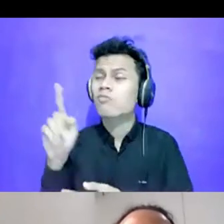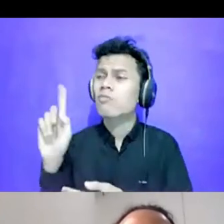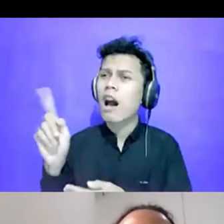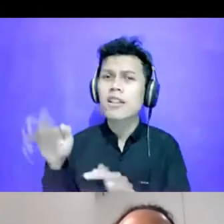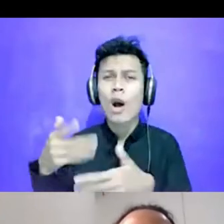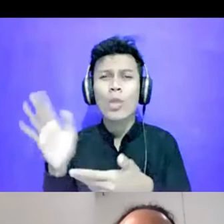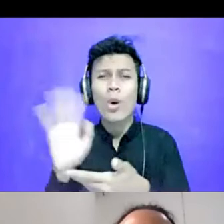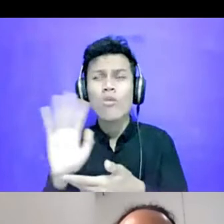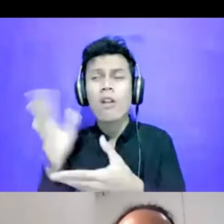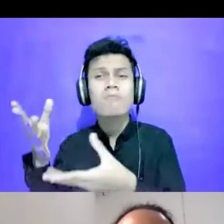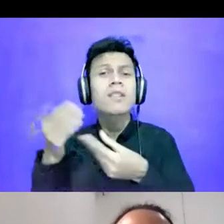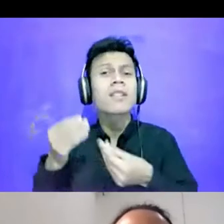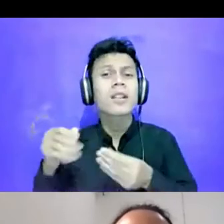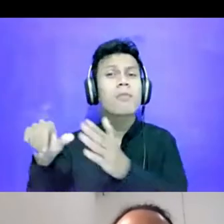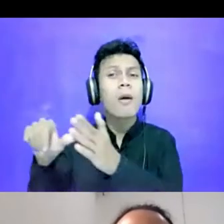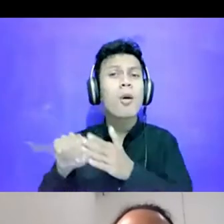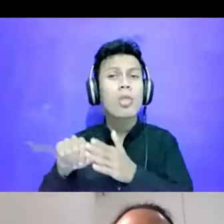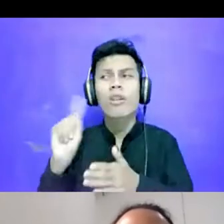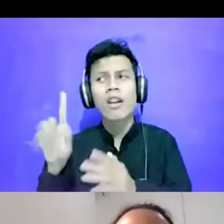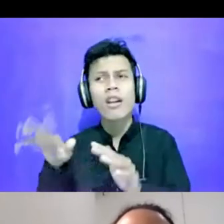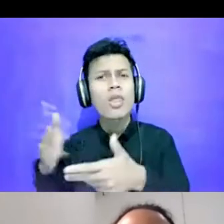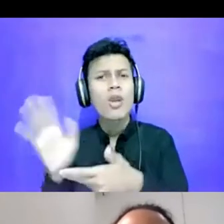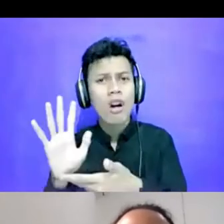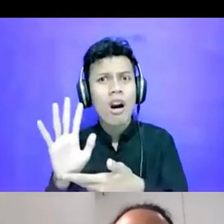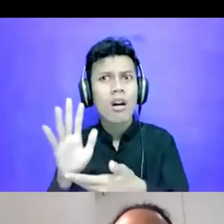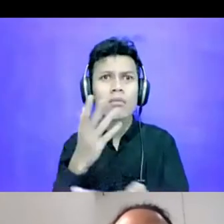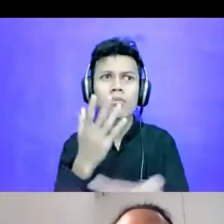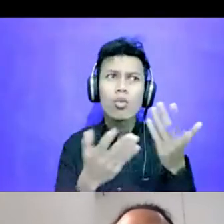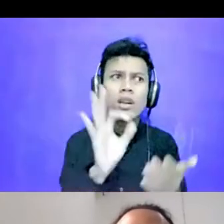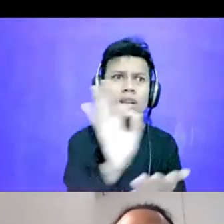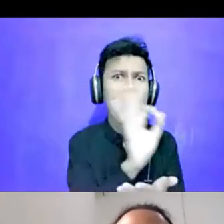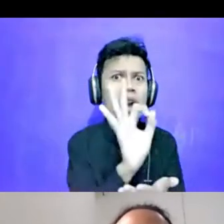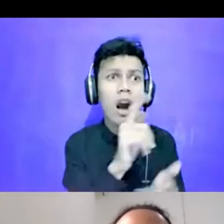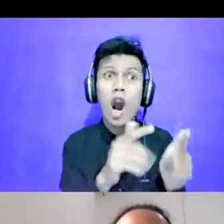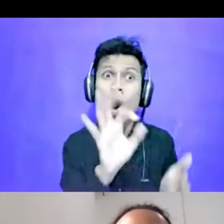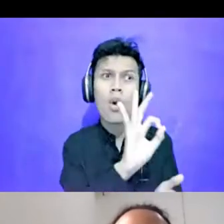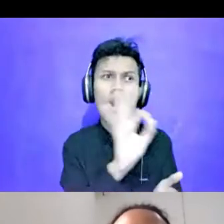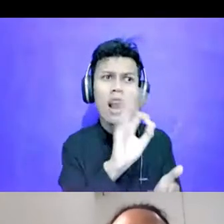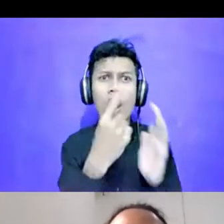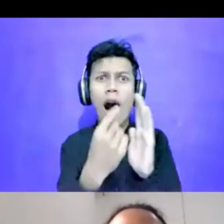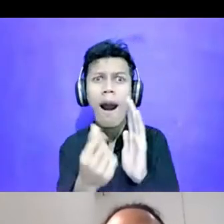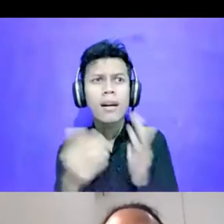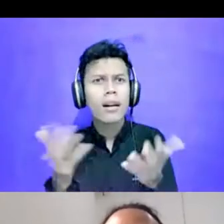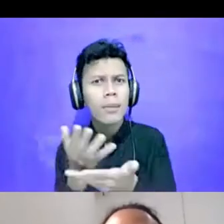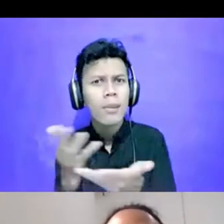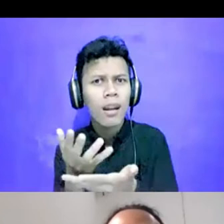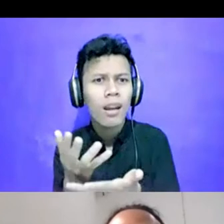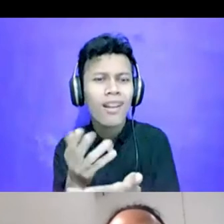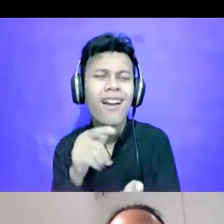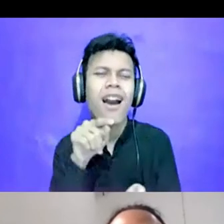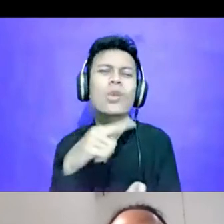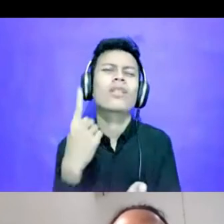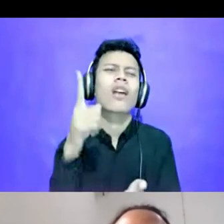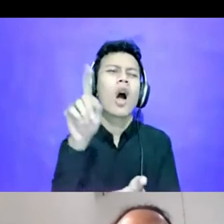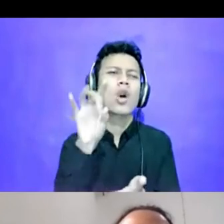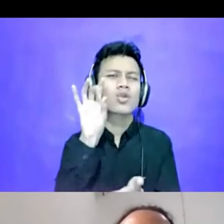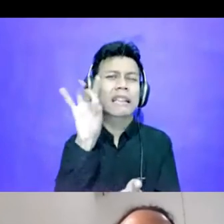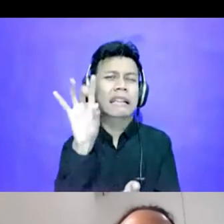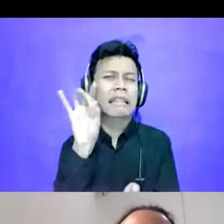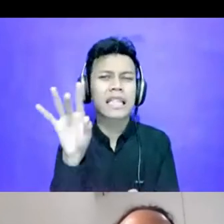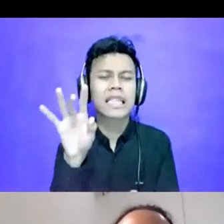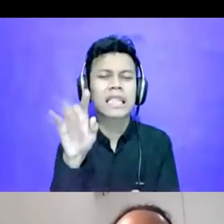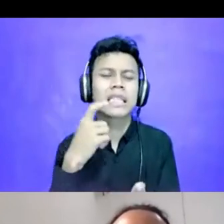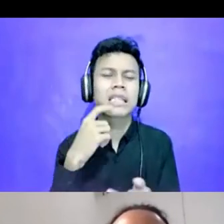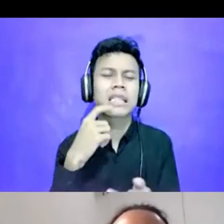di Kabupaten Tuban? Jangan-jangan. Nggak ada. Terus duitnya kemana? Nah, kita harus skeptif terhadap data-data yang